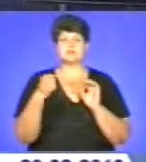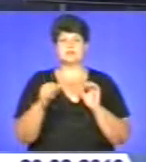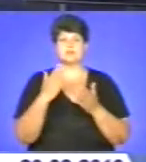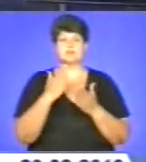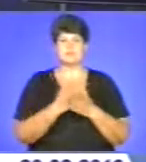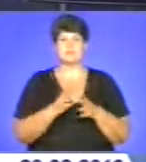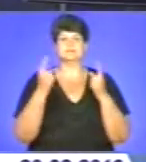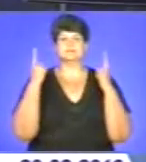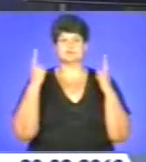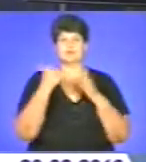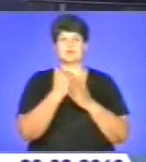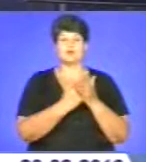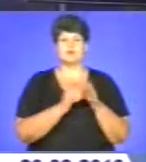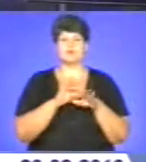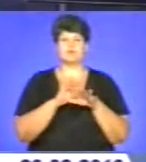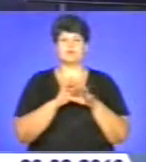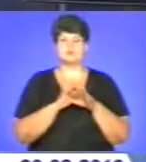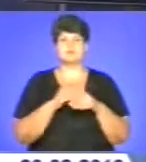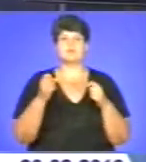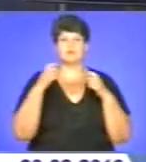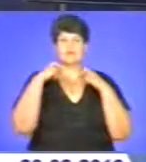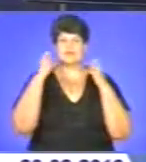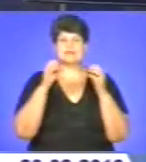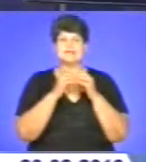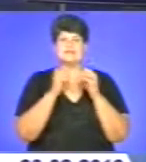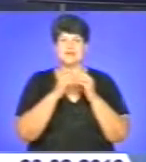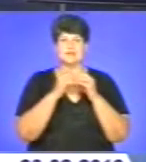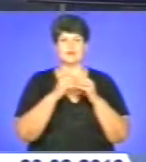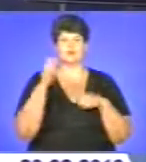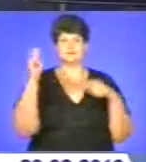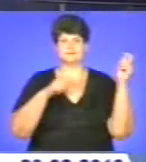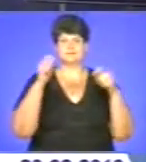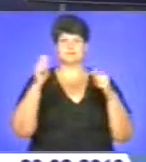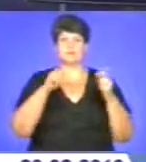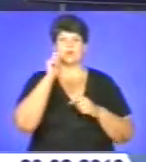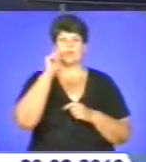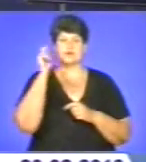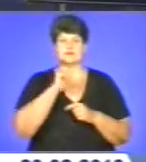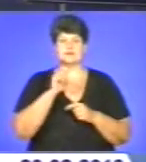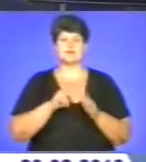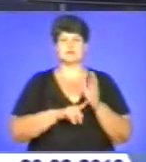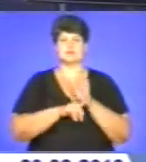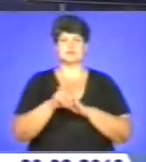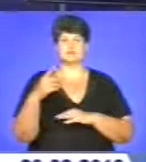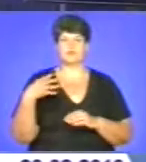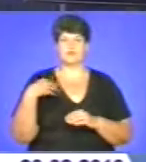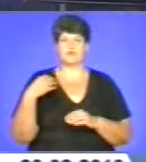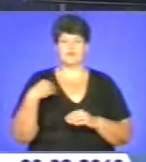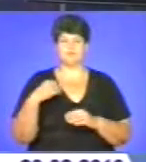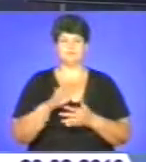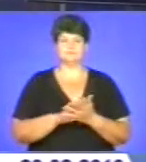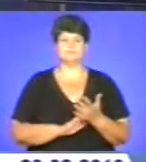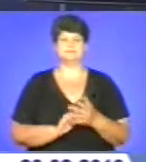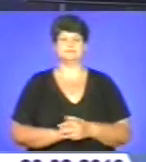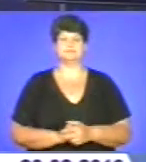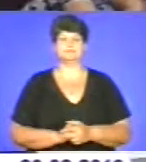насичену програму і проходить у рамках ювілейного 10-го світового конгресу українців, який стартує у Львові. Детальніше далі.